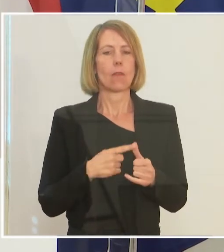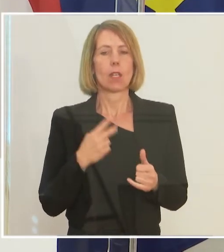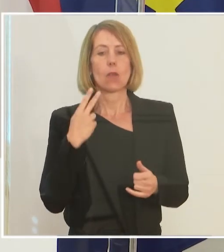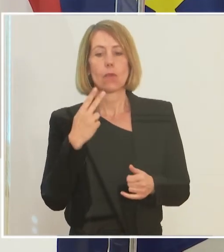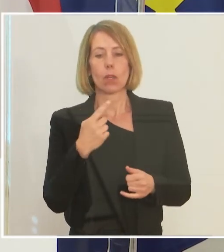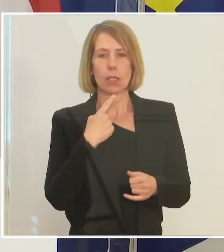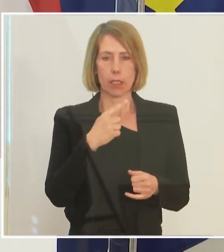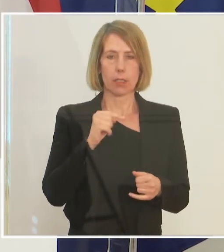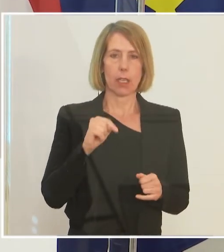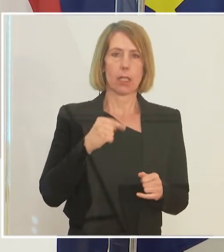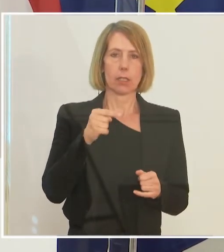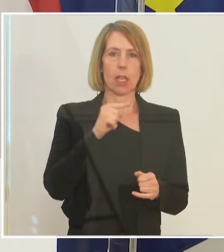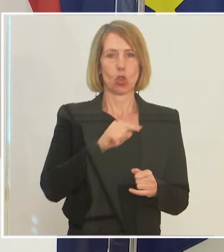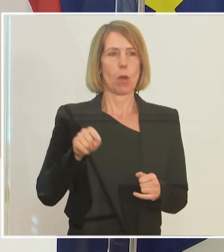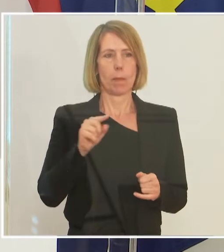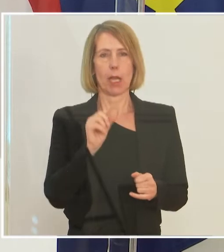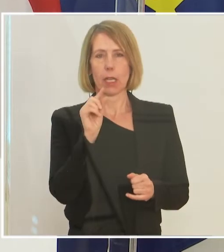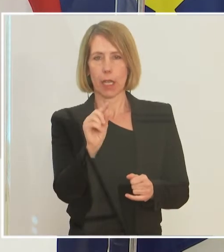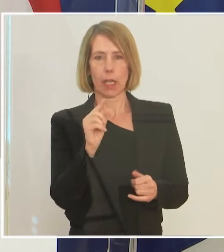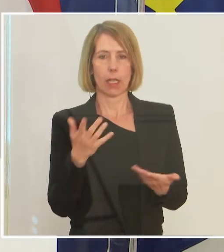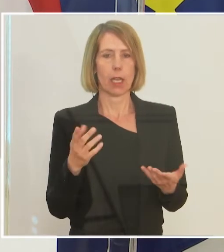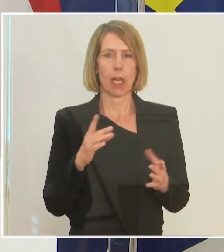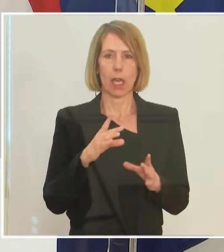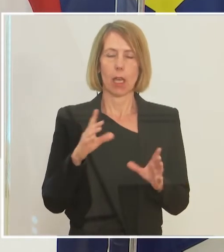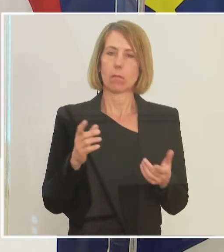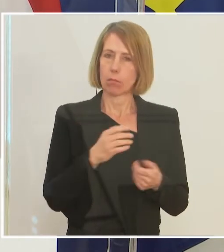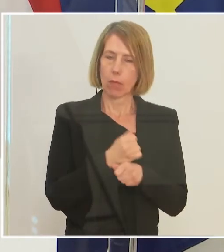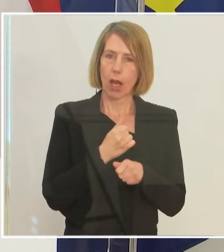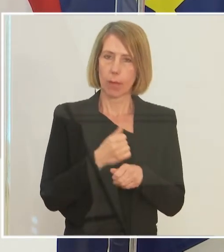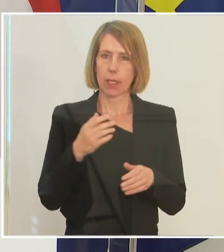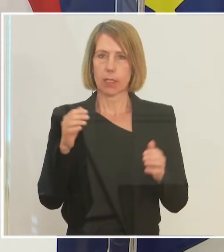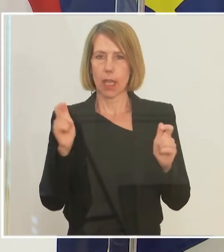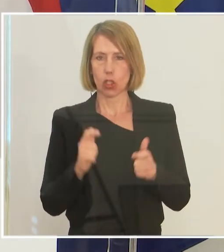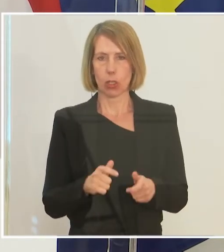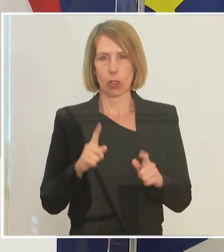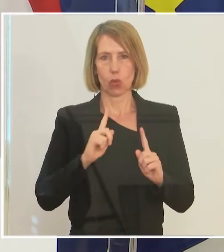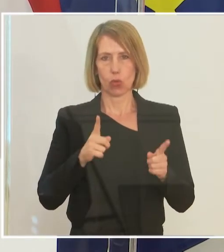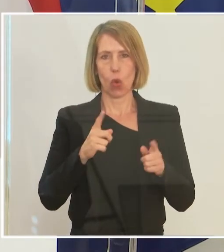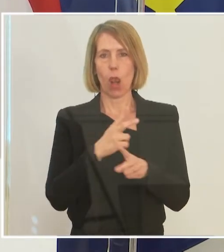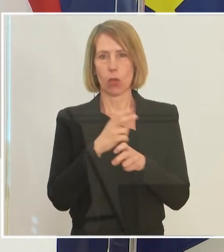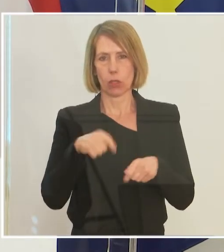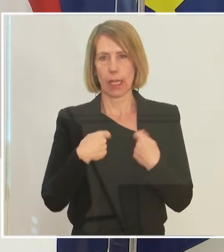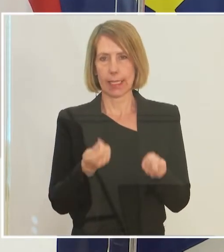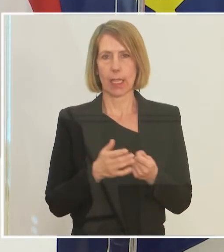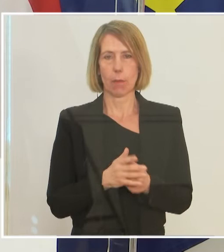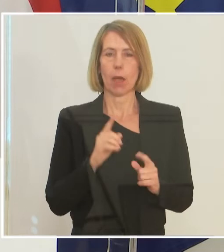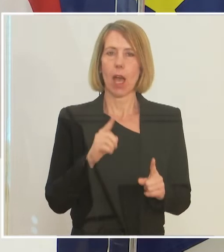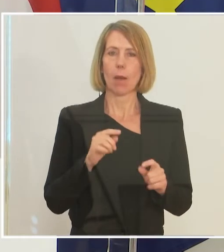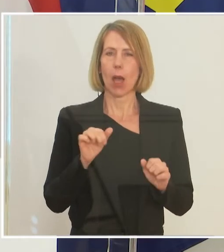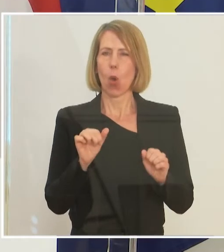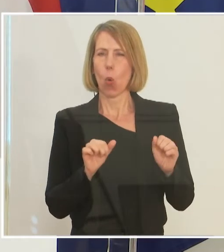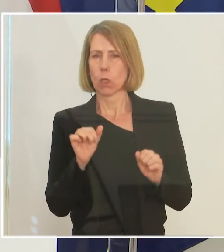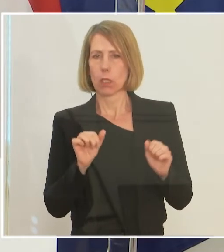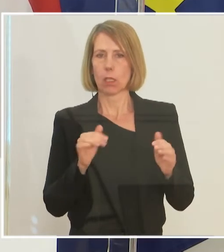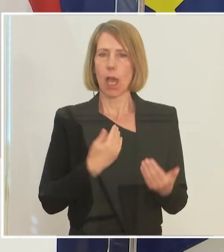eintreffen, nur mehr sehr geringe Einschränkungen geben in der Geschäftstätigkeit von den meisten Betrieben in Österreich. Trotzdem gibt es natürlich eine gewisse Unsicherheit. Und